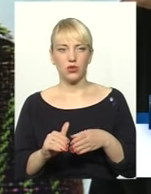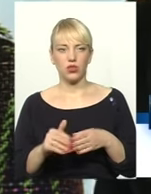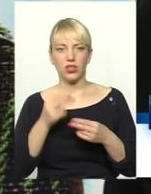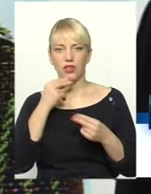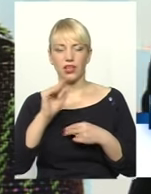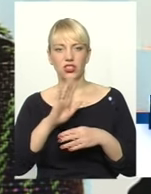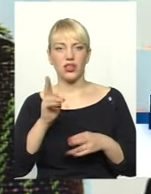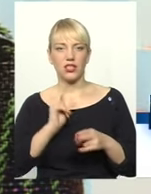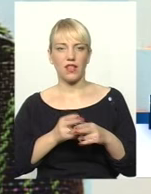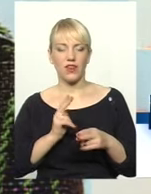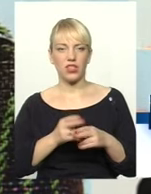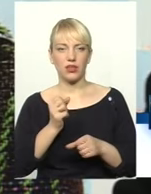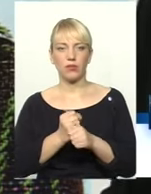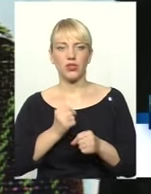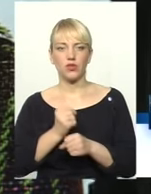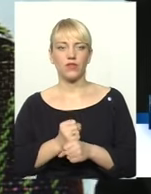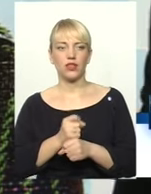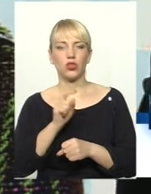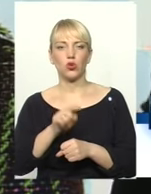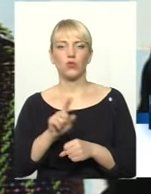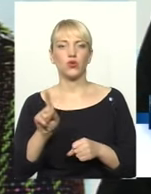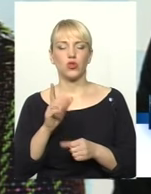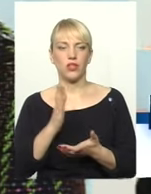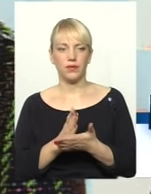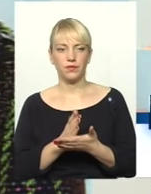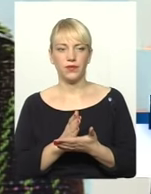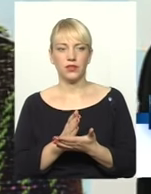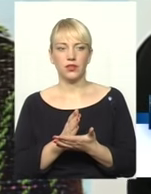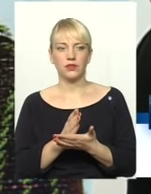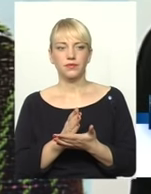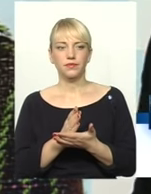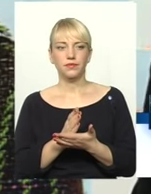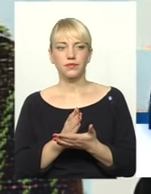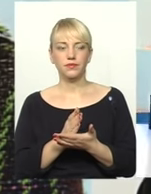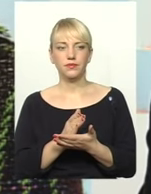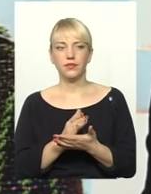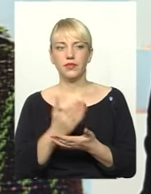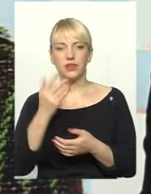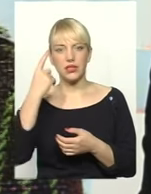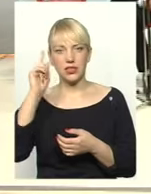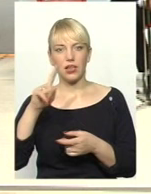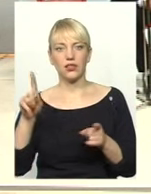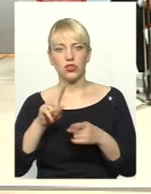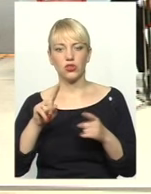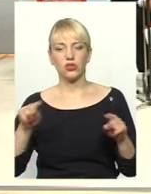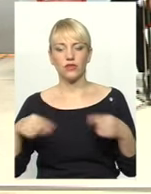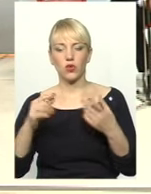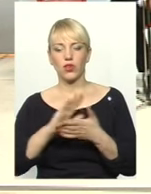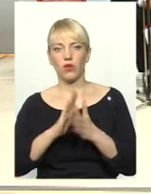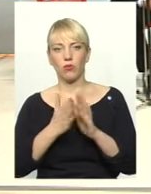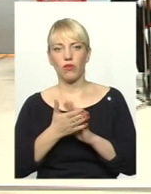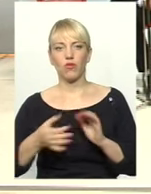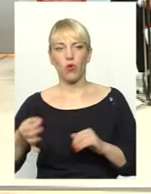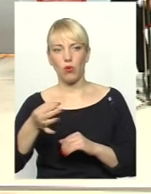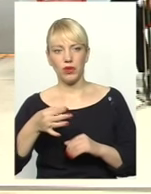краще не заважати, скажімо, працювати тому, що є. Ви знаєте, я думаю, що створення умов саме в